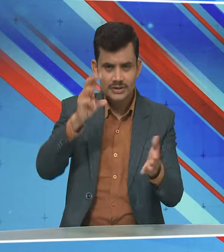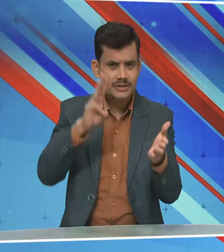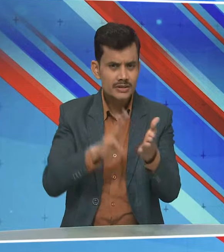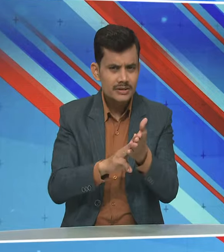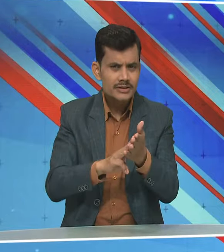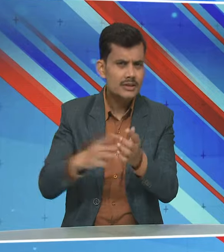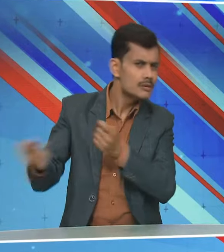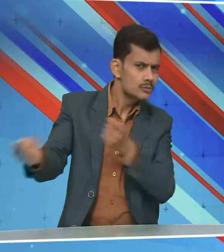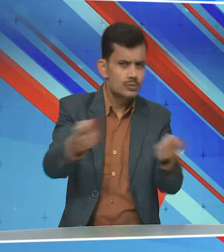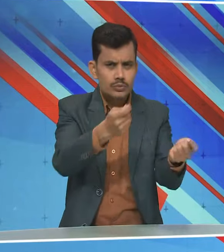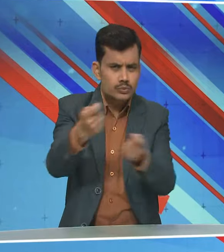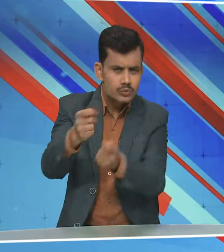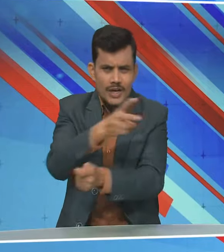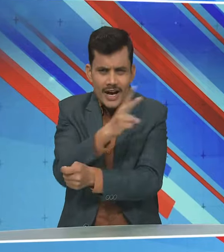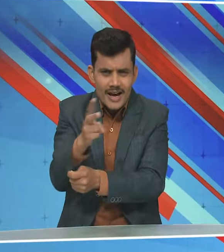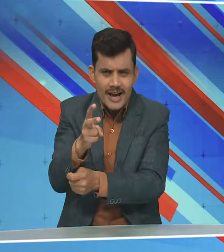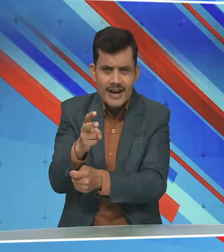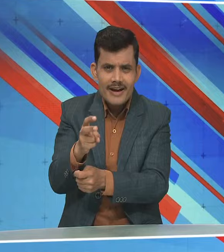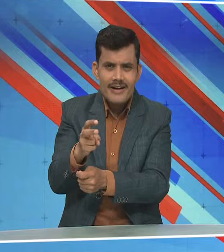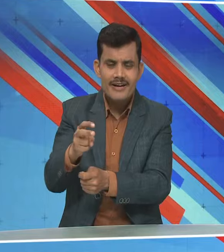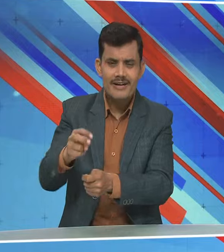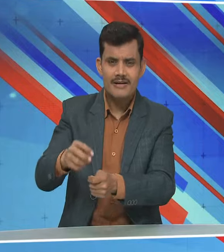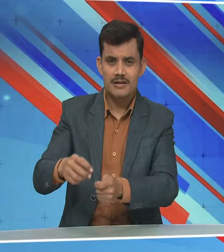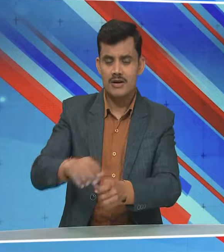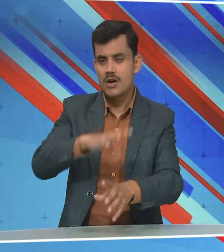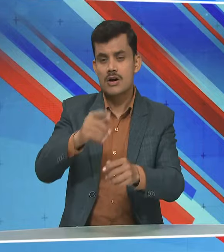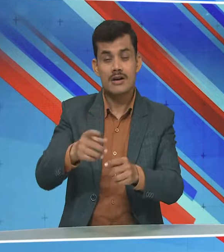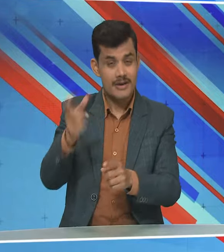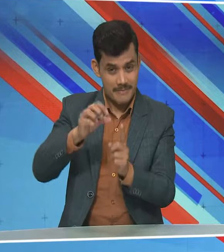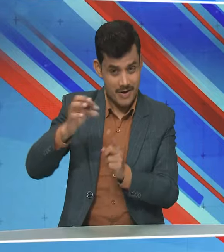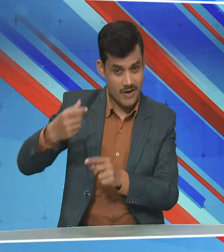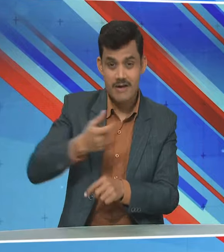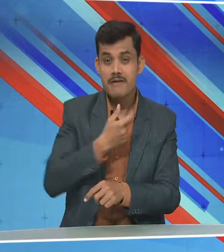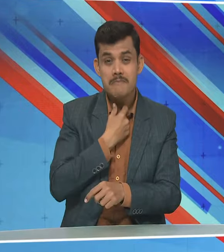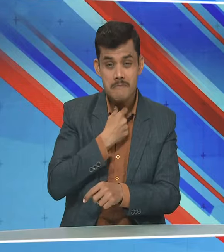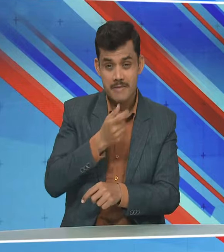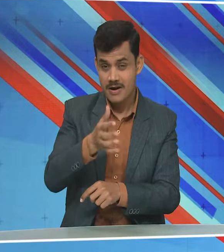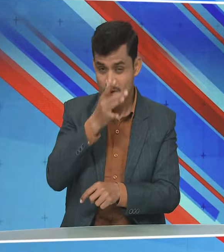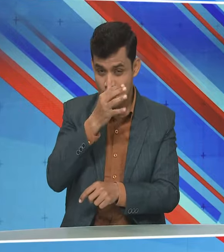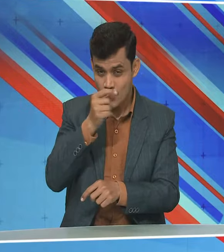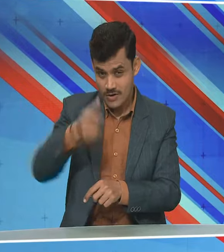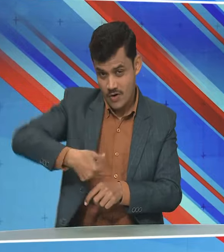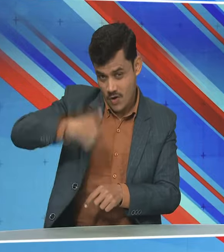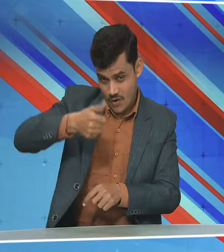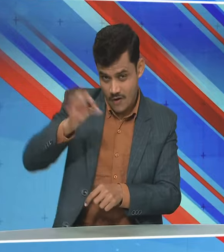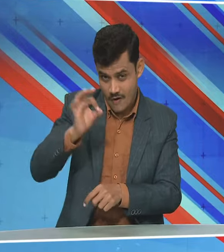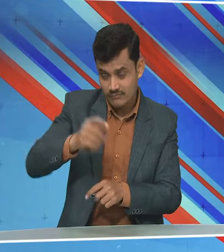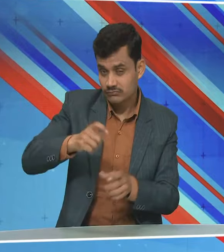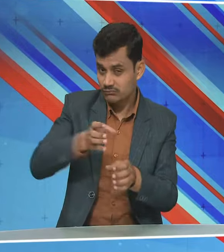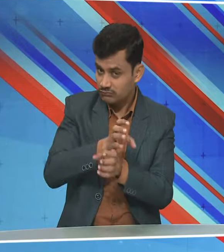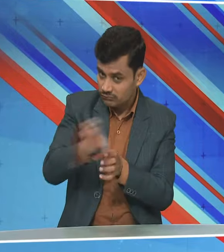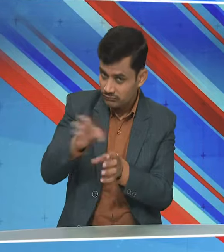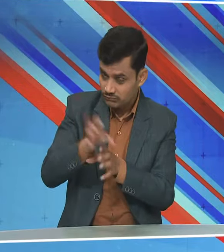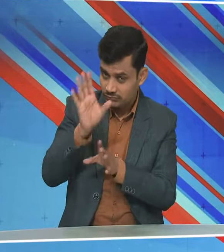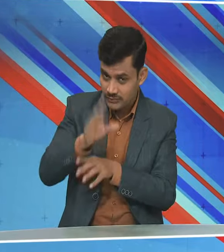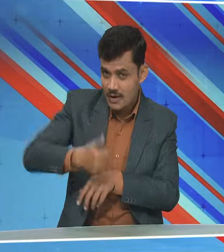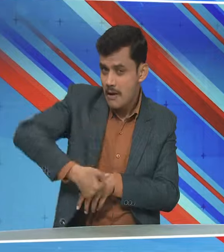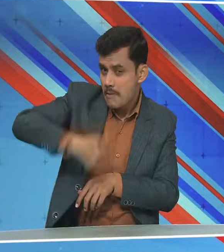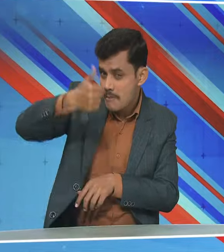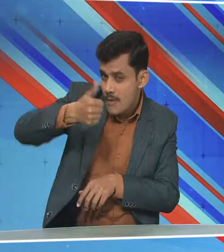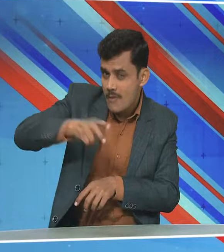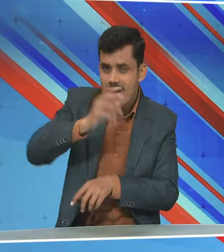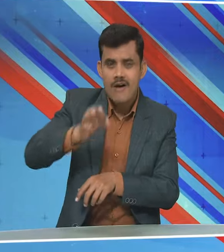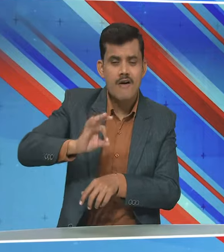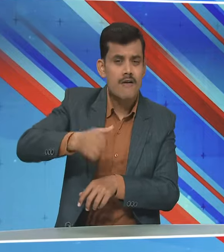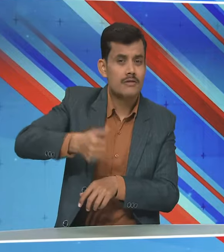बिगेट के लिए उनके द्रश्टी से भी उन पर मने का दोनों को सस्पेंट किया जाए और इसके लिए बड़े अधिकारियों के लिए भी मैंने